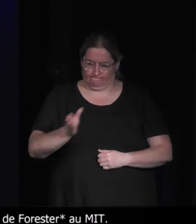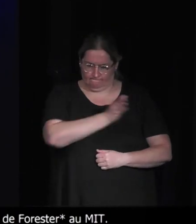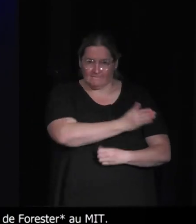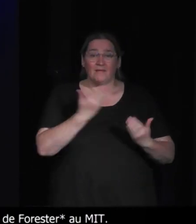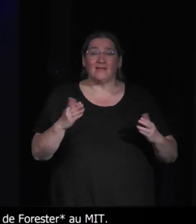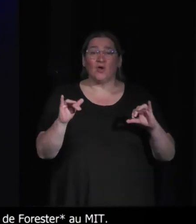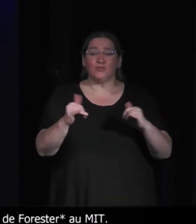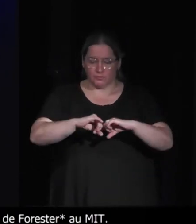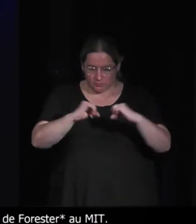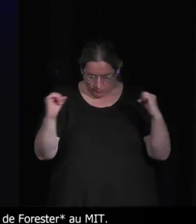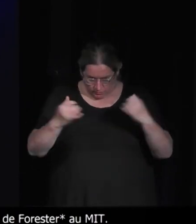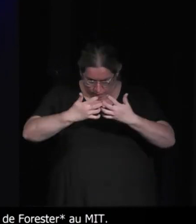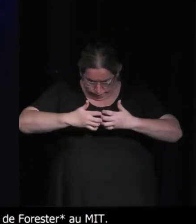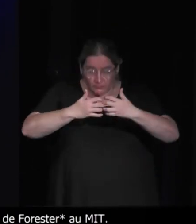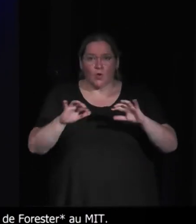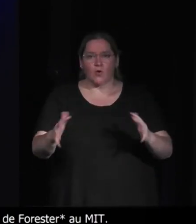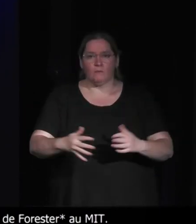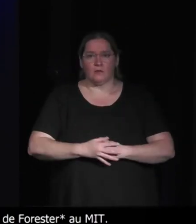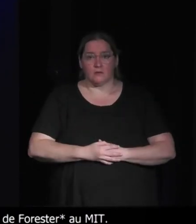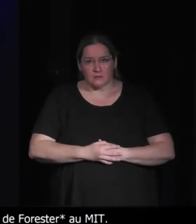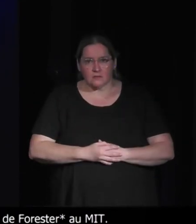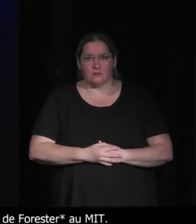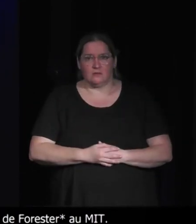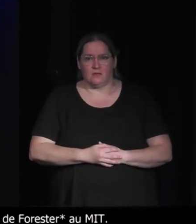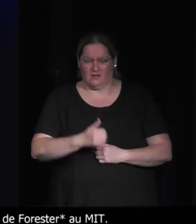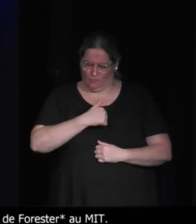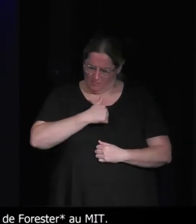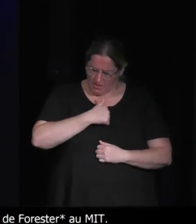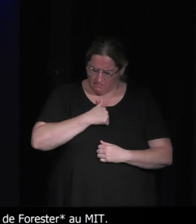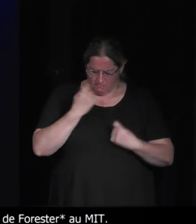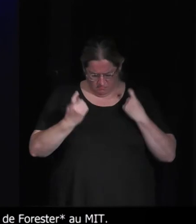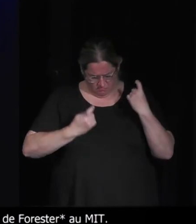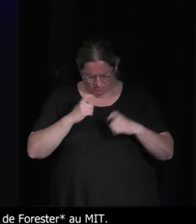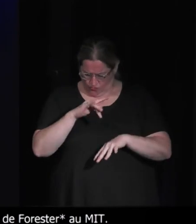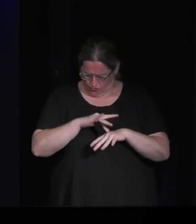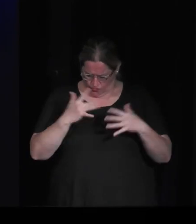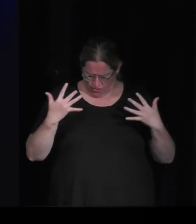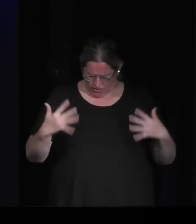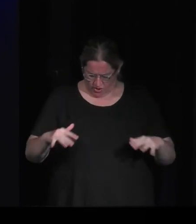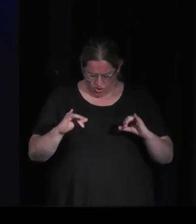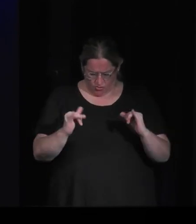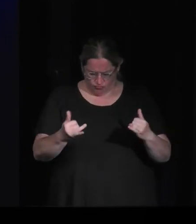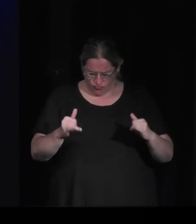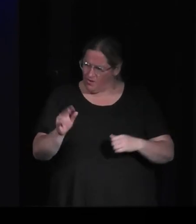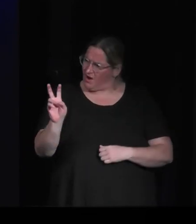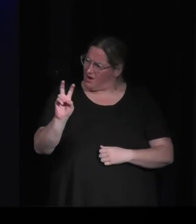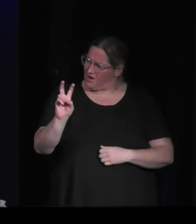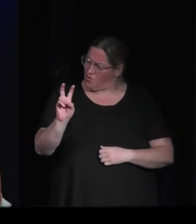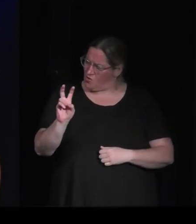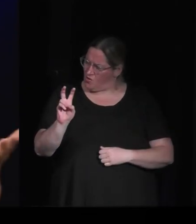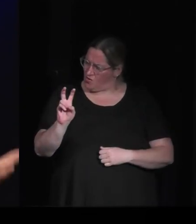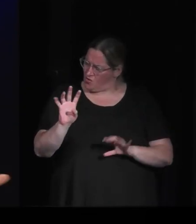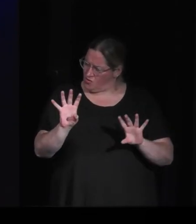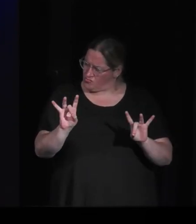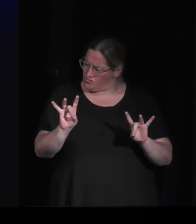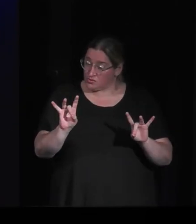une fois que j'ai dit ça et que je me demande, moi, est-ce que j'ai déjà joué à des jeux écolos ? J'ai un mal fou à le